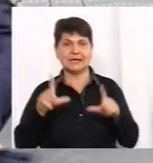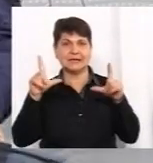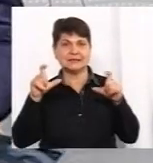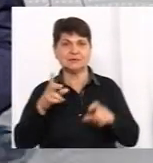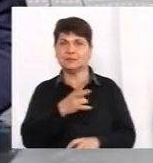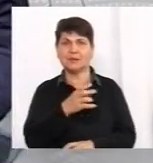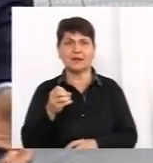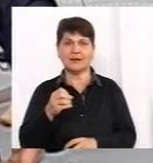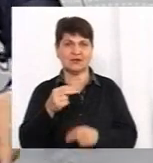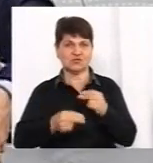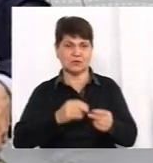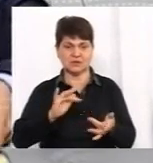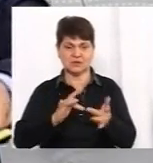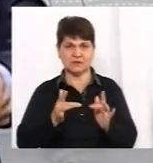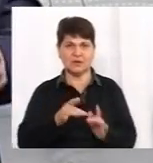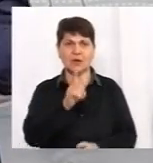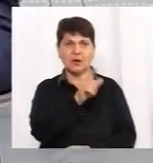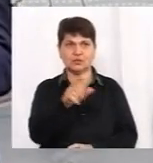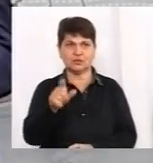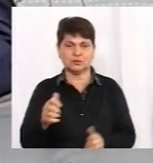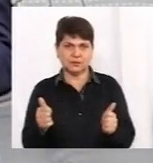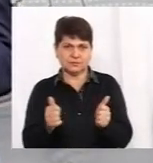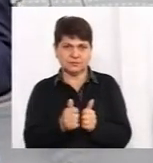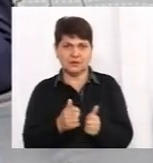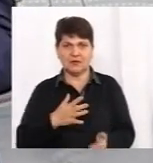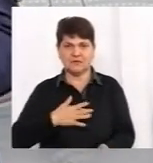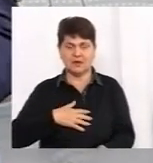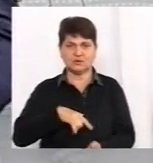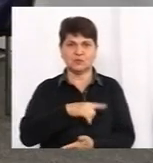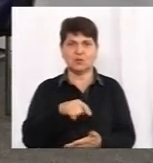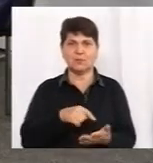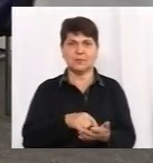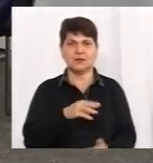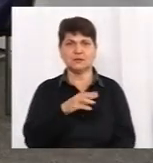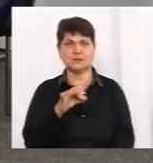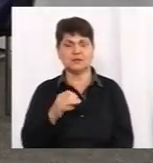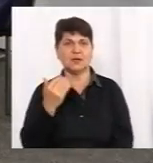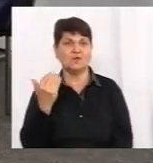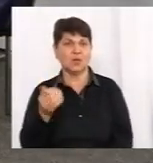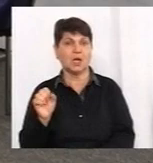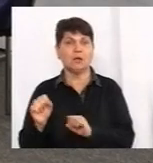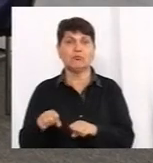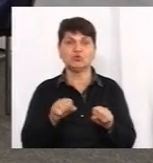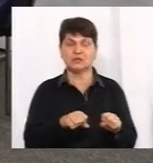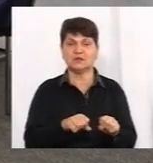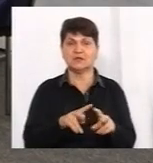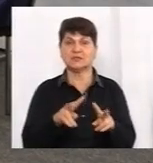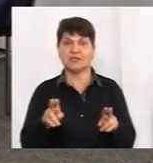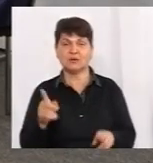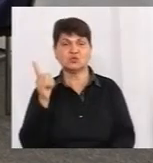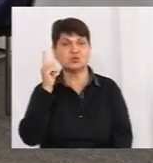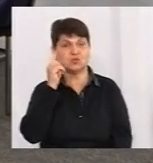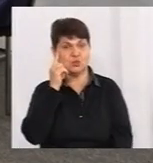якісь з інтернету, ці люди поруч, в нашому місті. І вони, можливо, також думали, що